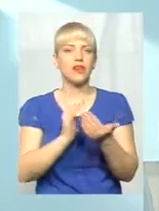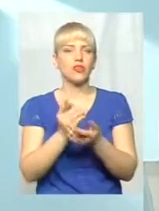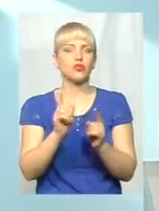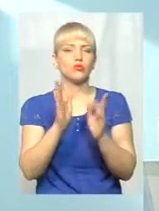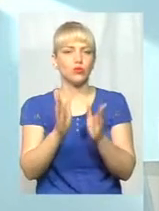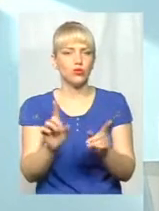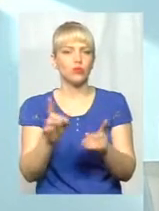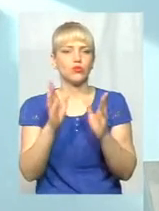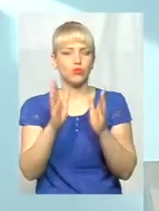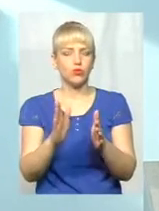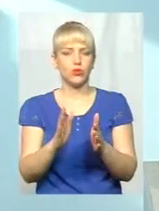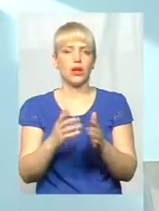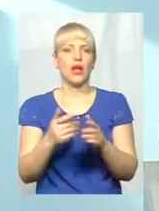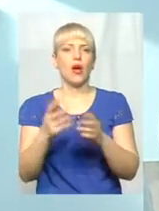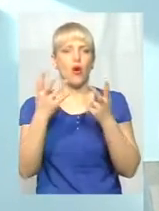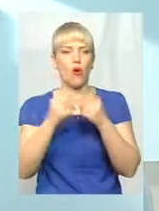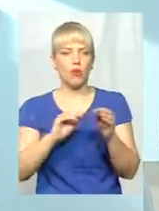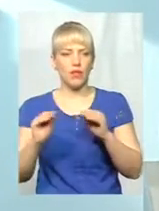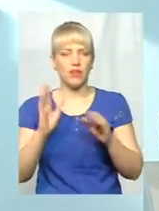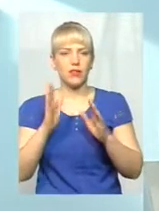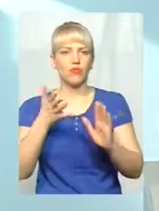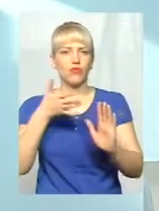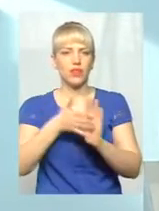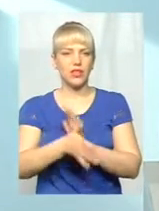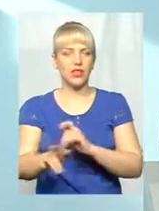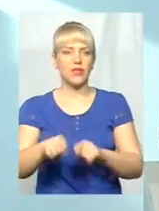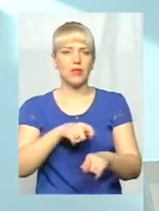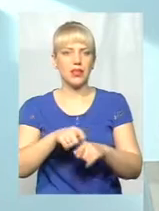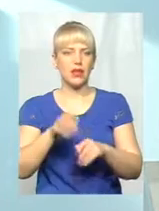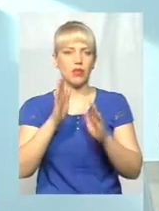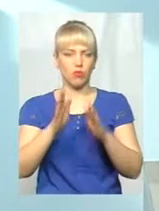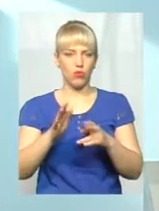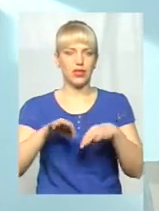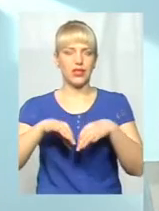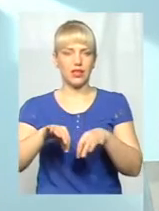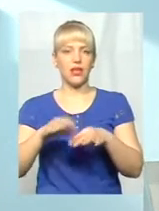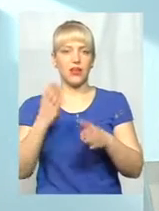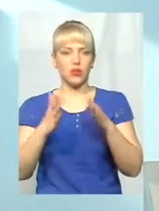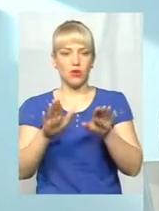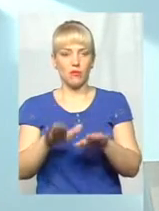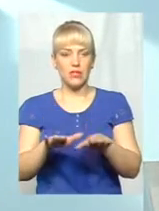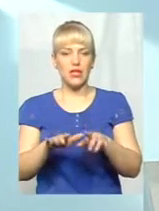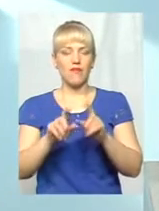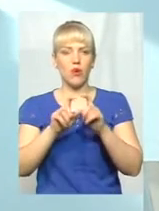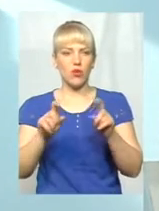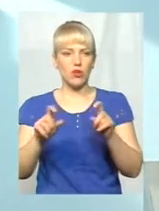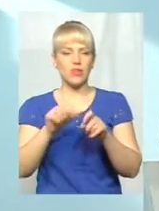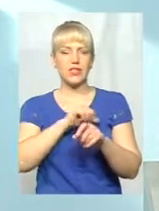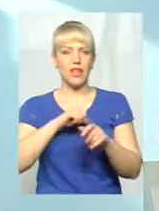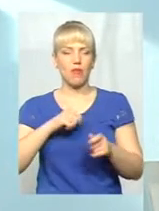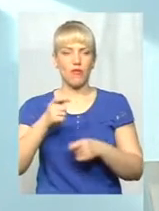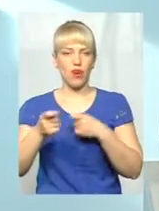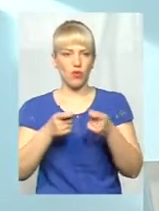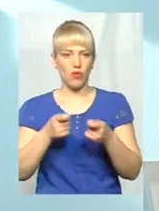витратні матеріали будуть і транспорт буде. Якщо місцеві органи самоврядування, в тому числі ОТГ,